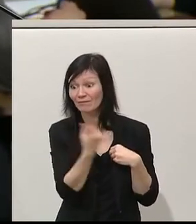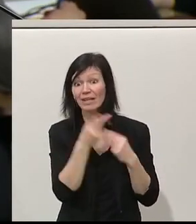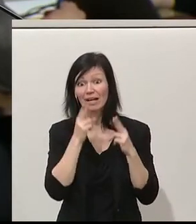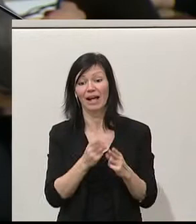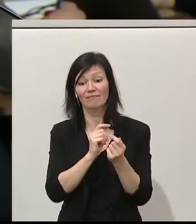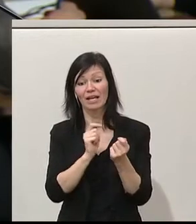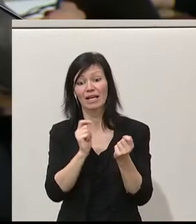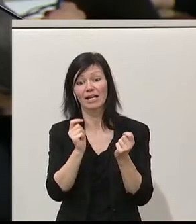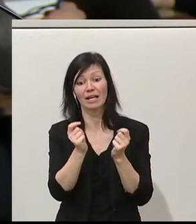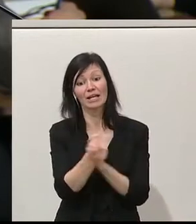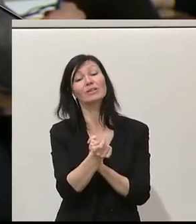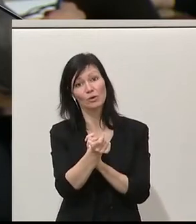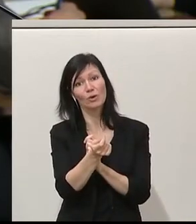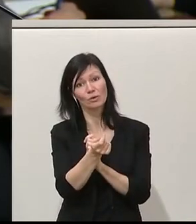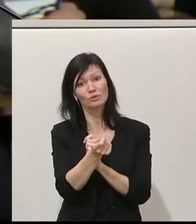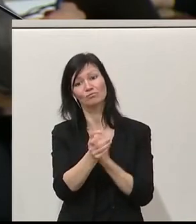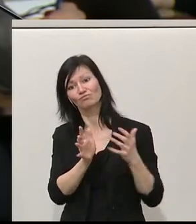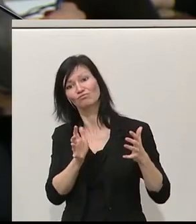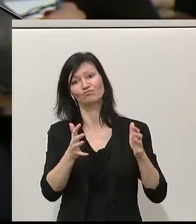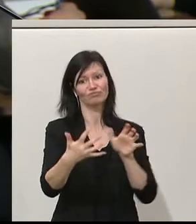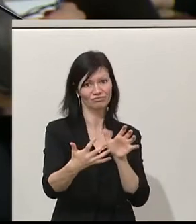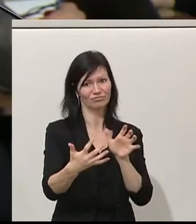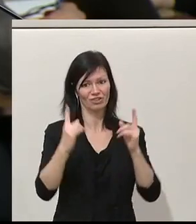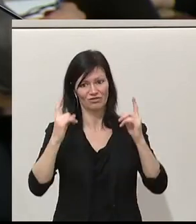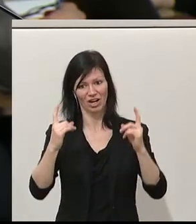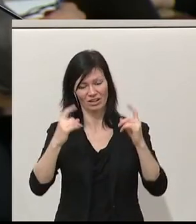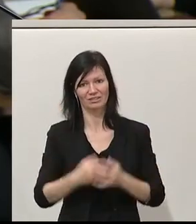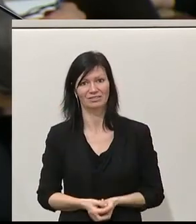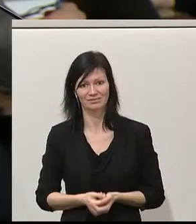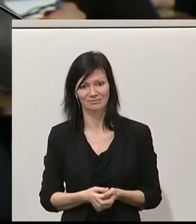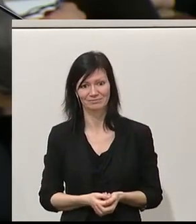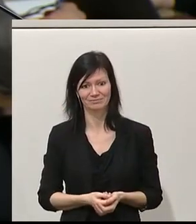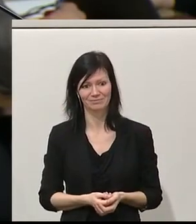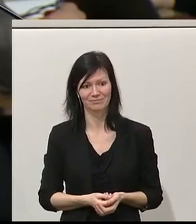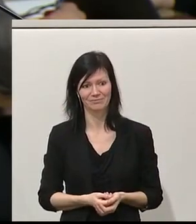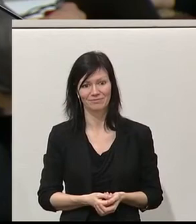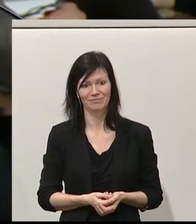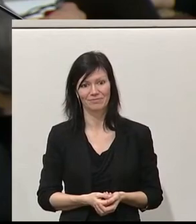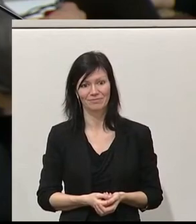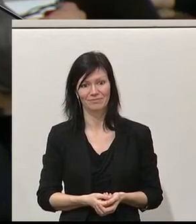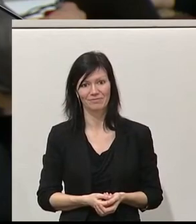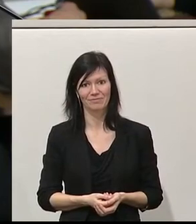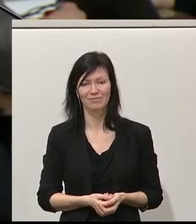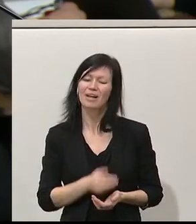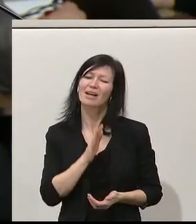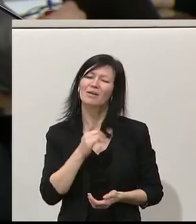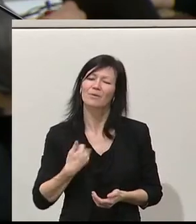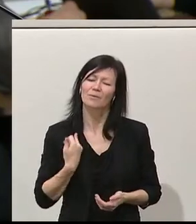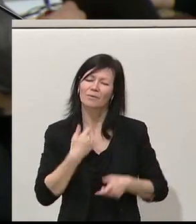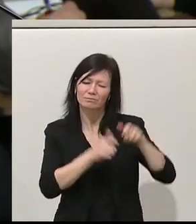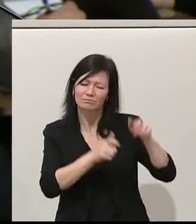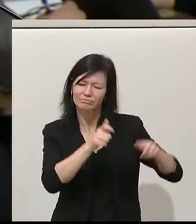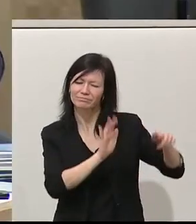Veränderungsprozess auch gestalten werden. Aber ich schaue gern zu den jungen Menschen, weil wir werden ihre Kraft, ihre